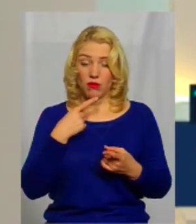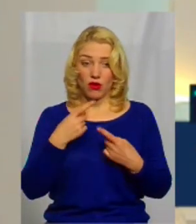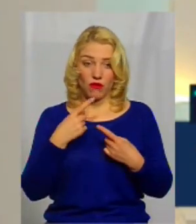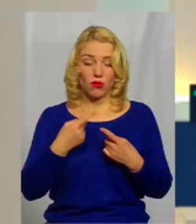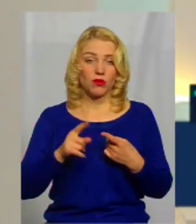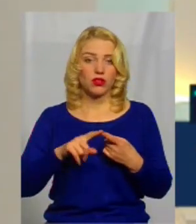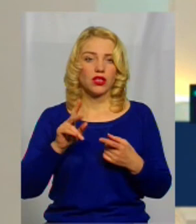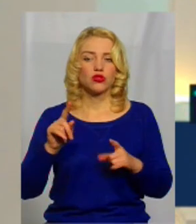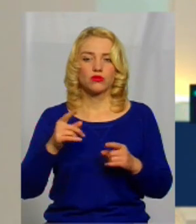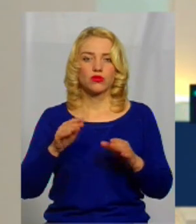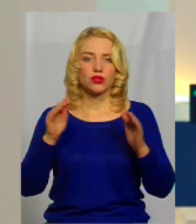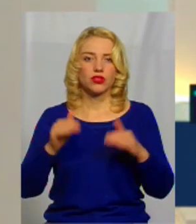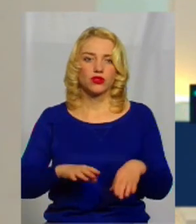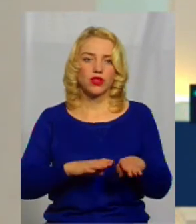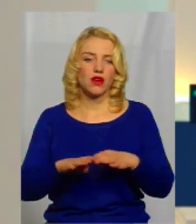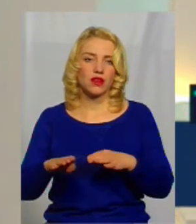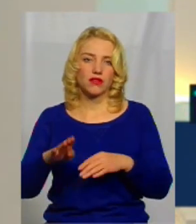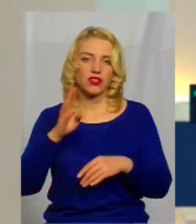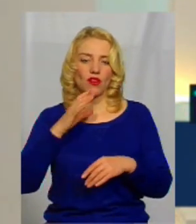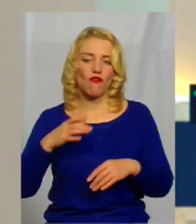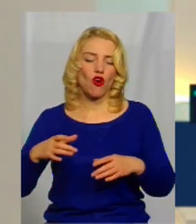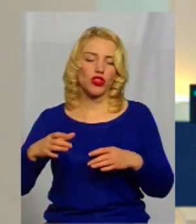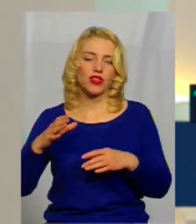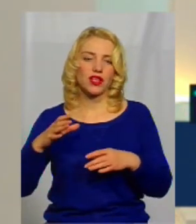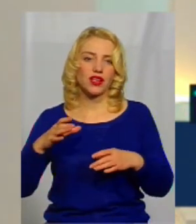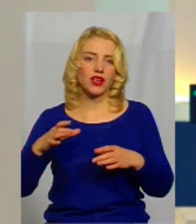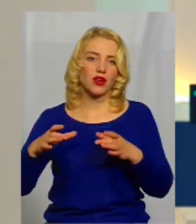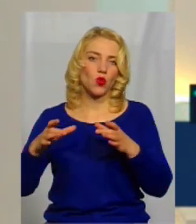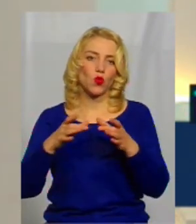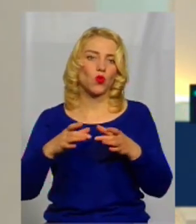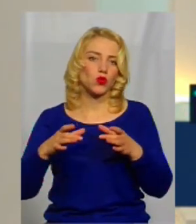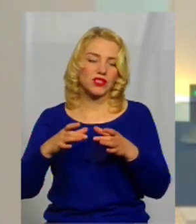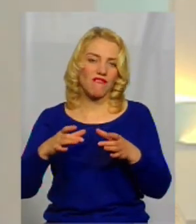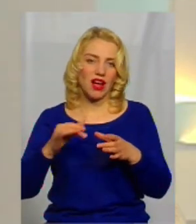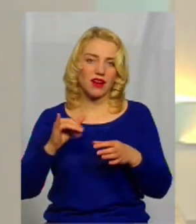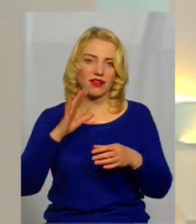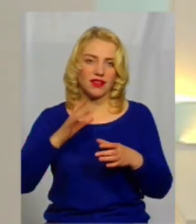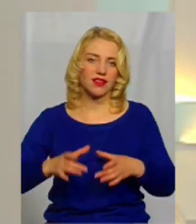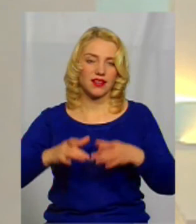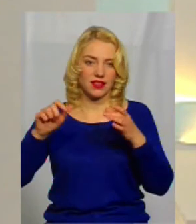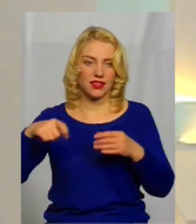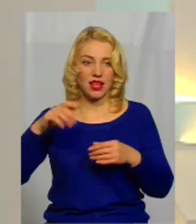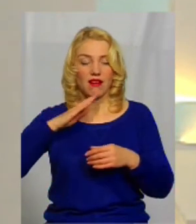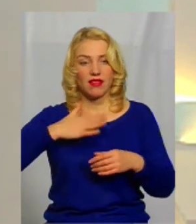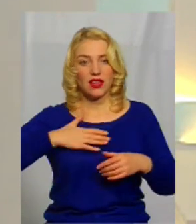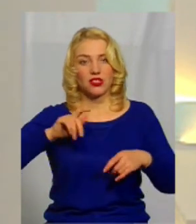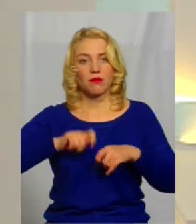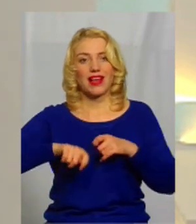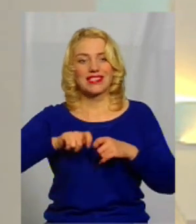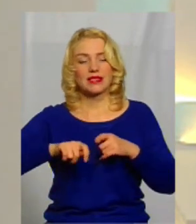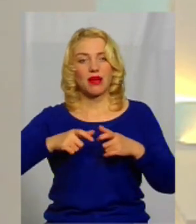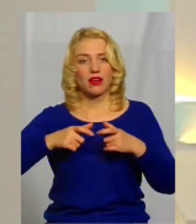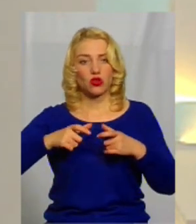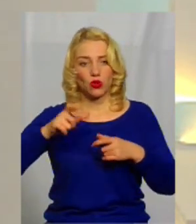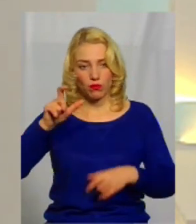води в криницях і ставках. А нашим співпосідником, експертом, був